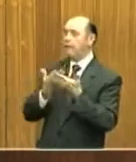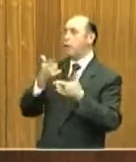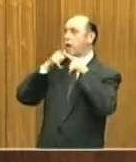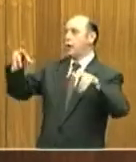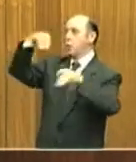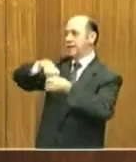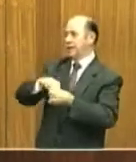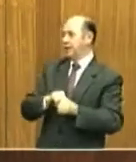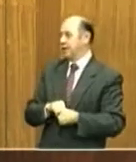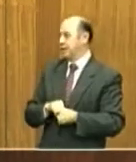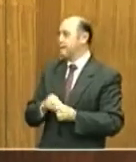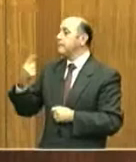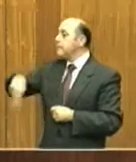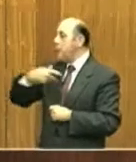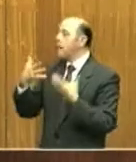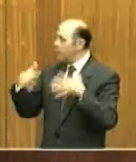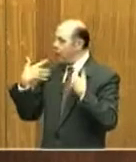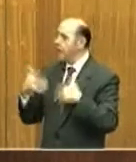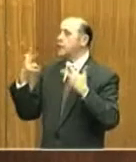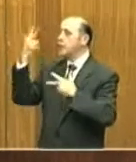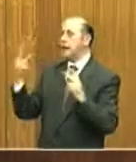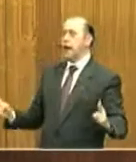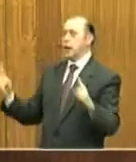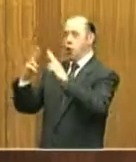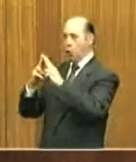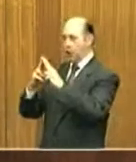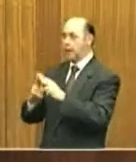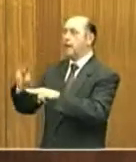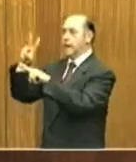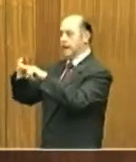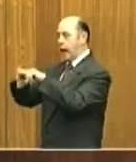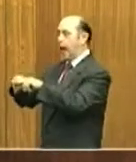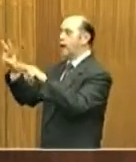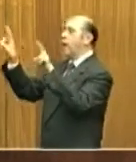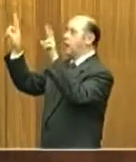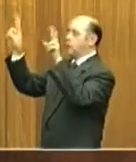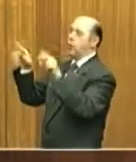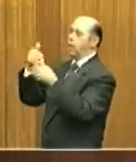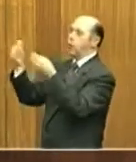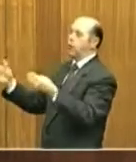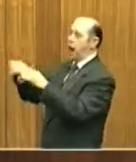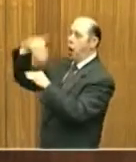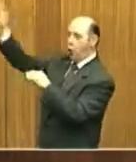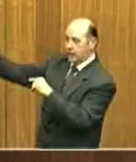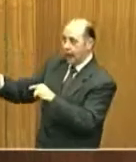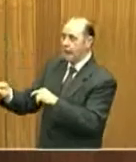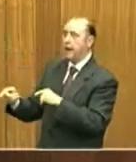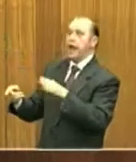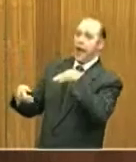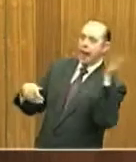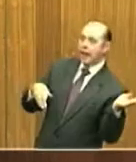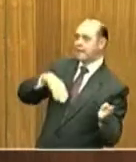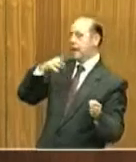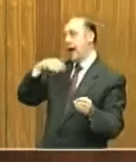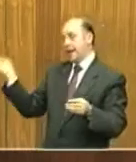Abbiamo realizzato tre incontri, l'italiano sulla frontiera d'Oltralpe, sulla frontiera est-ovest e